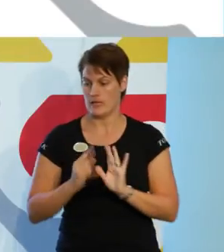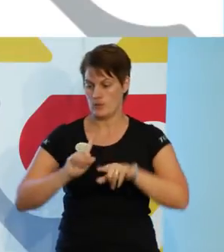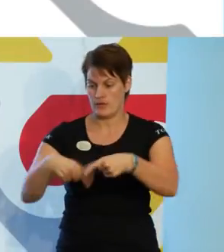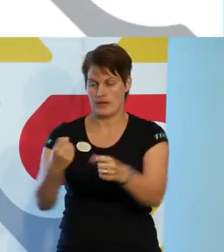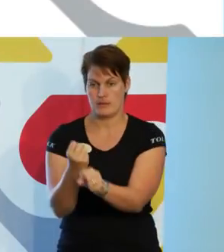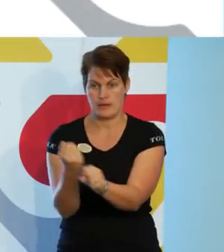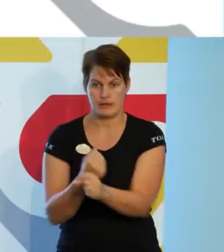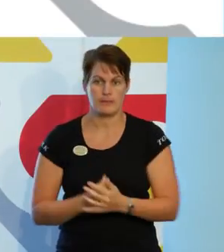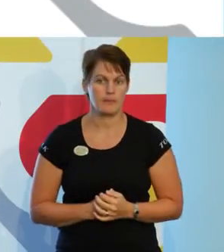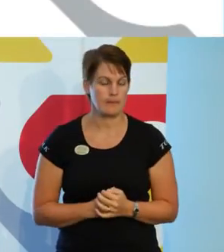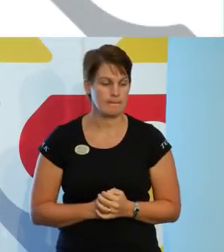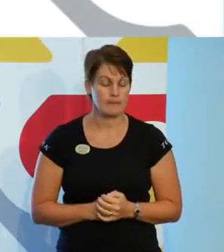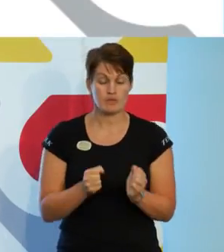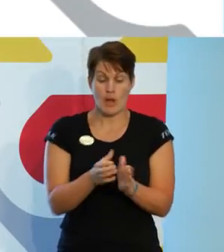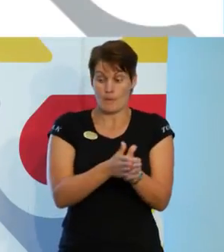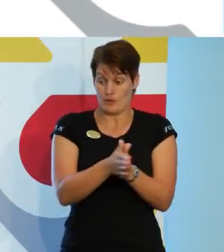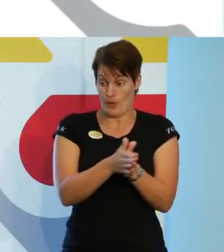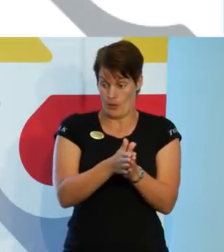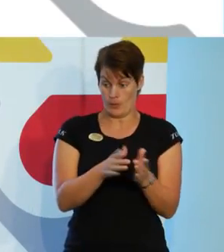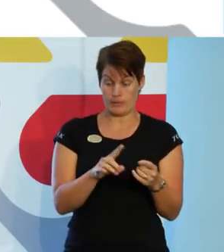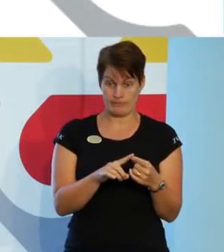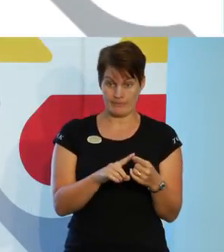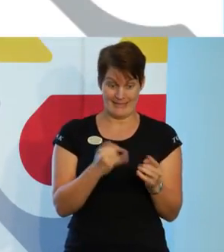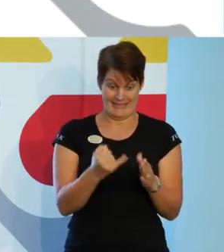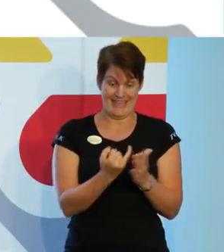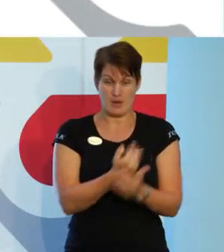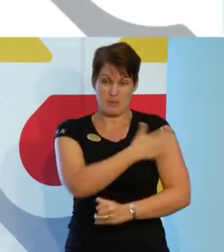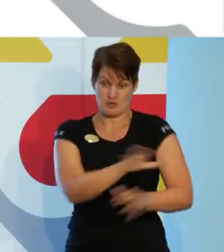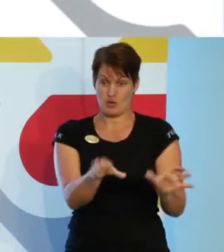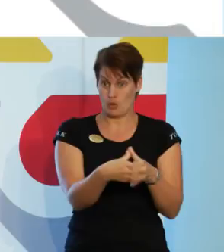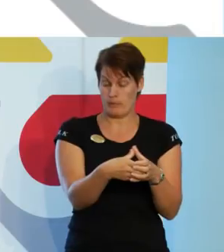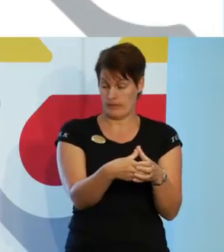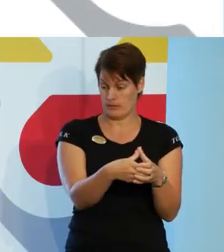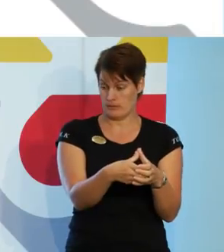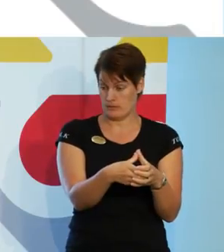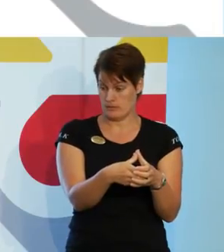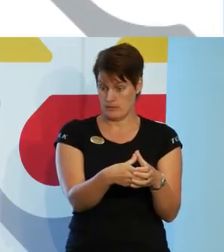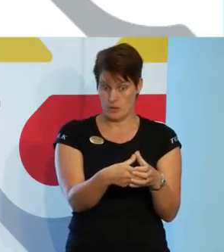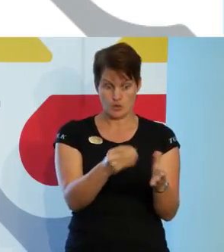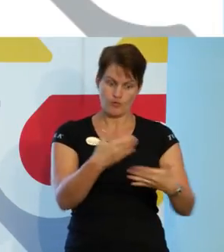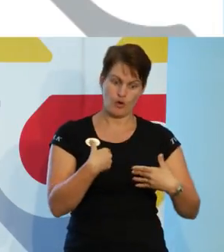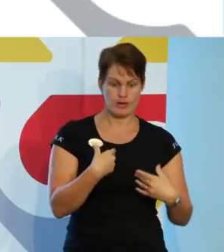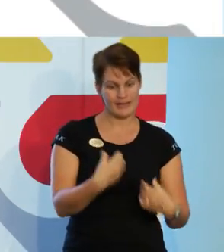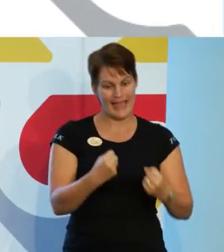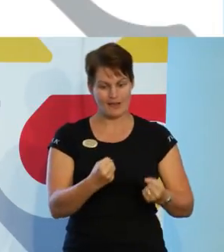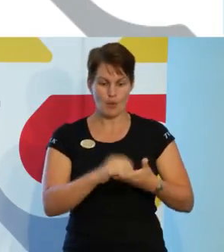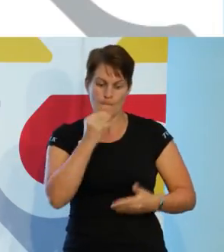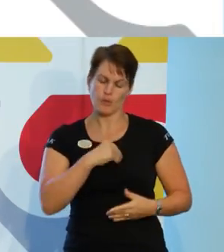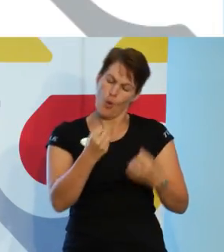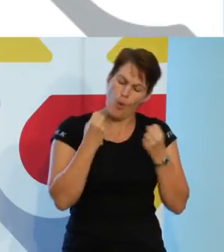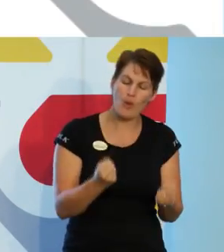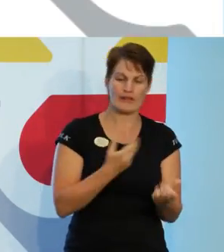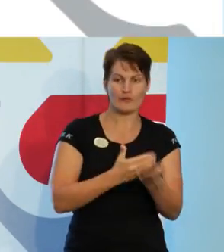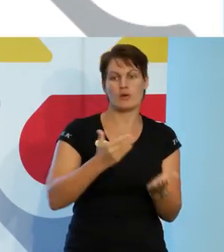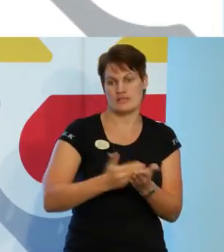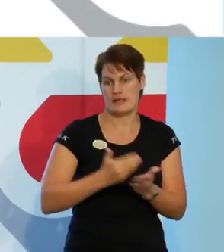Man behöver ha motivation i personalgruppen för att ha kraft och mod att orka driva det här